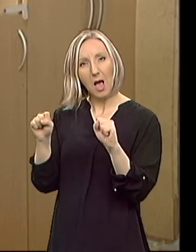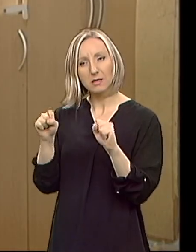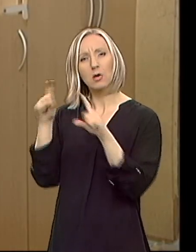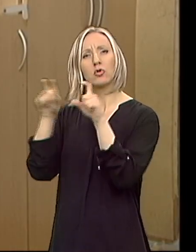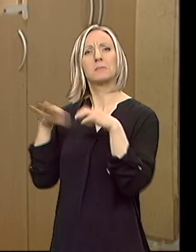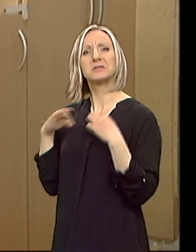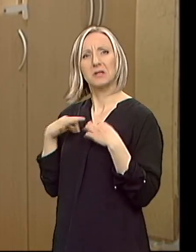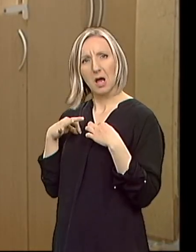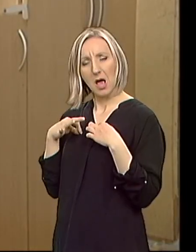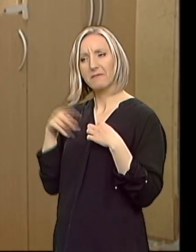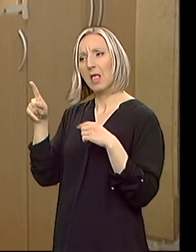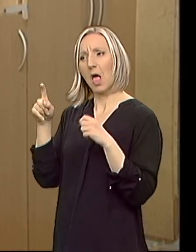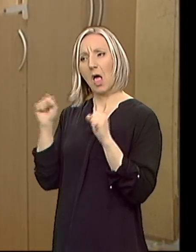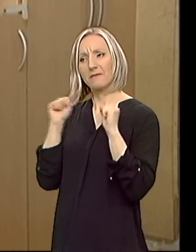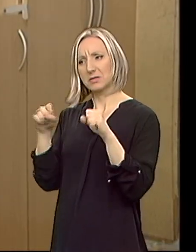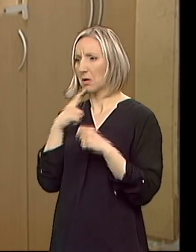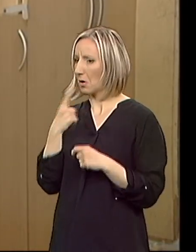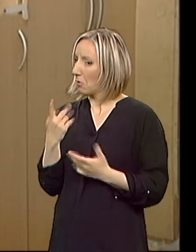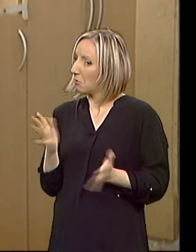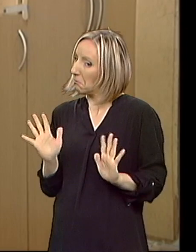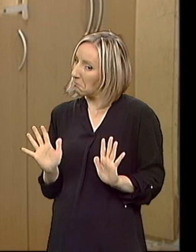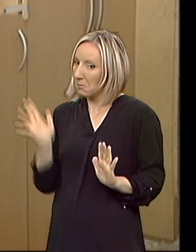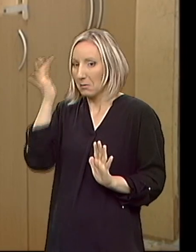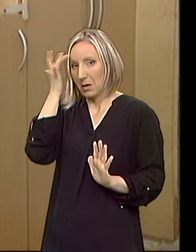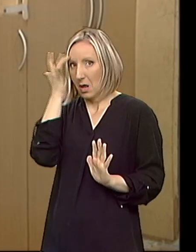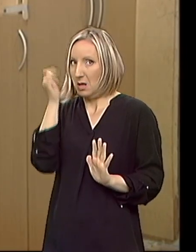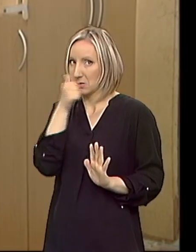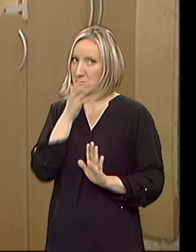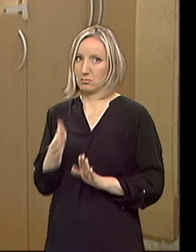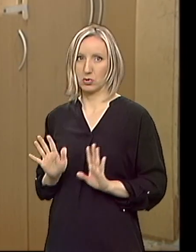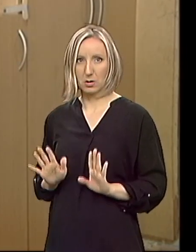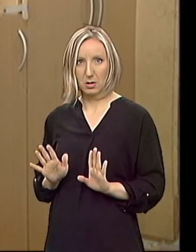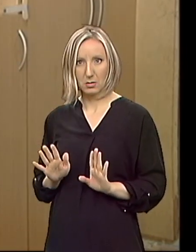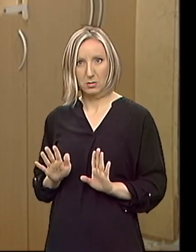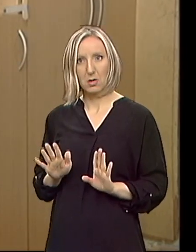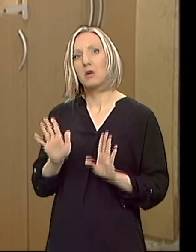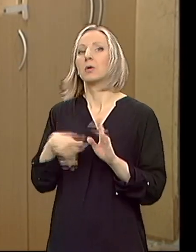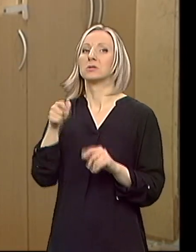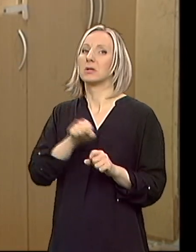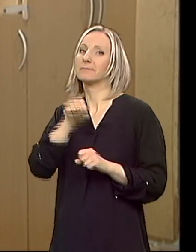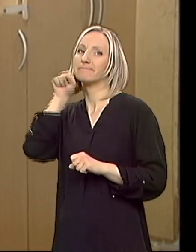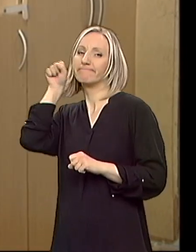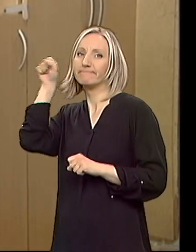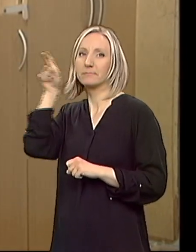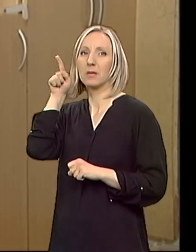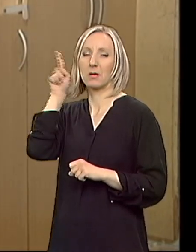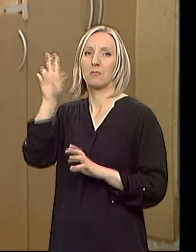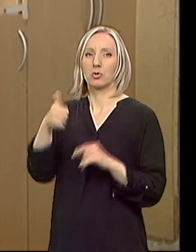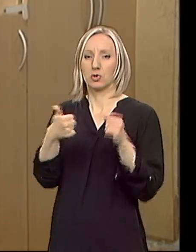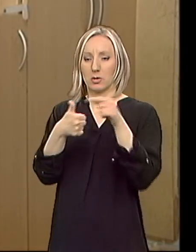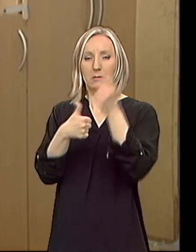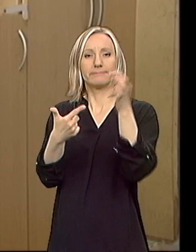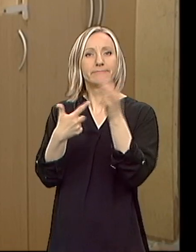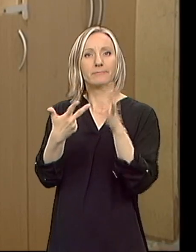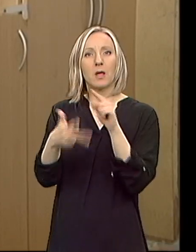zdravlja. Jer mi je fizijatra u domu zdravlja rekao da on ne sve šta mu je. I onda nas je uputio dalje. U smislu imate